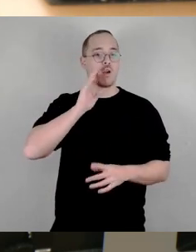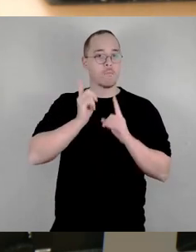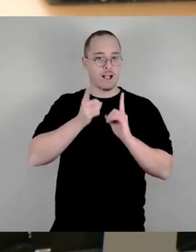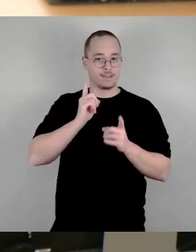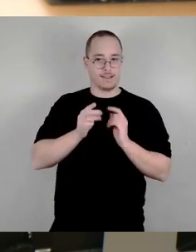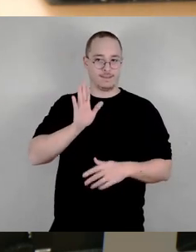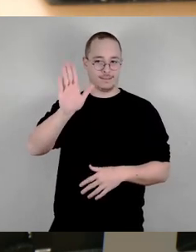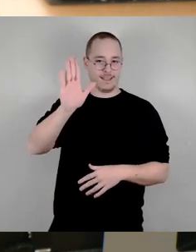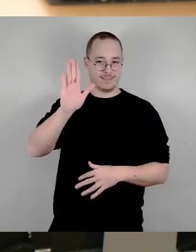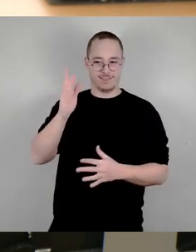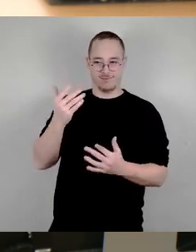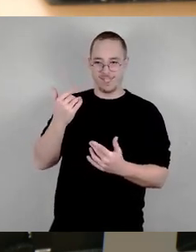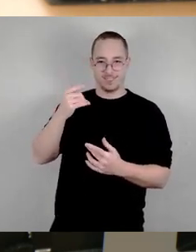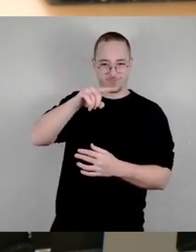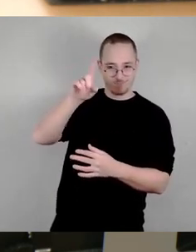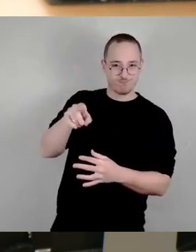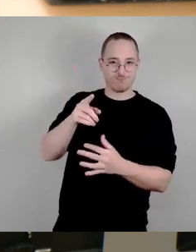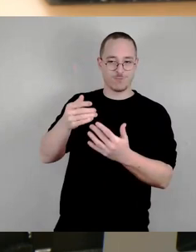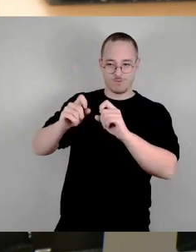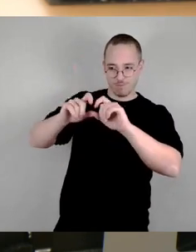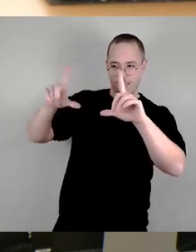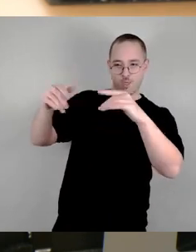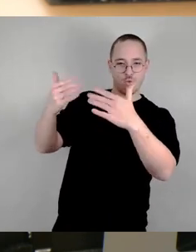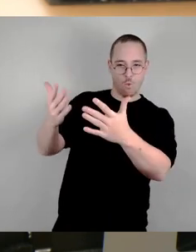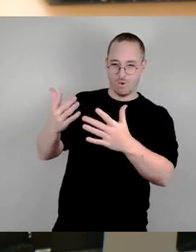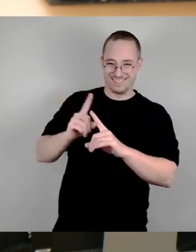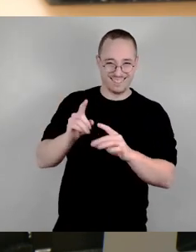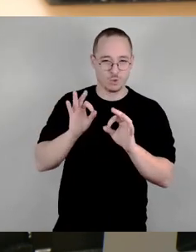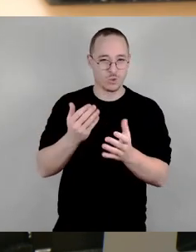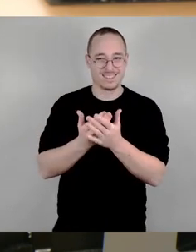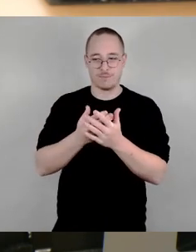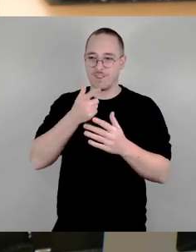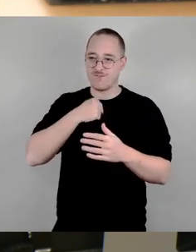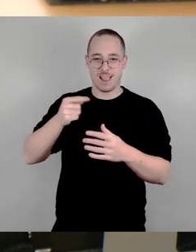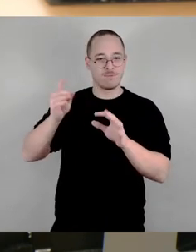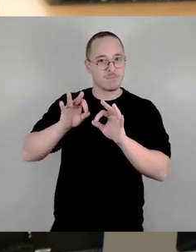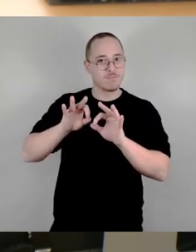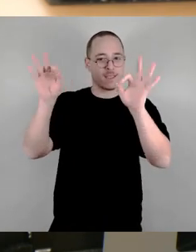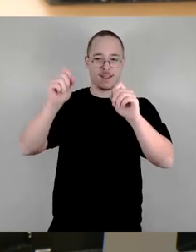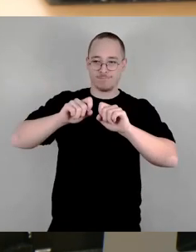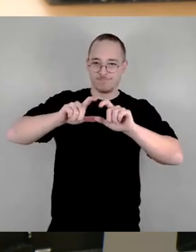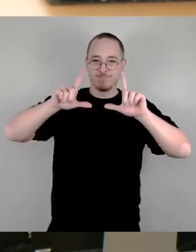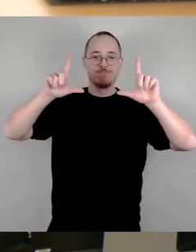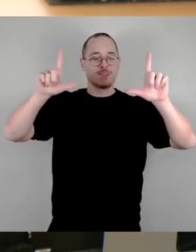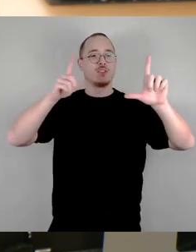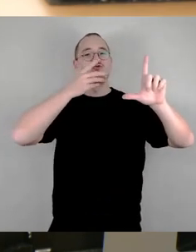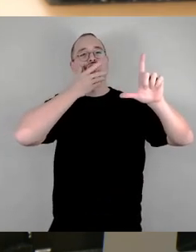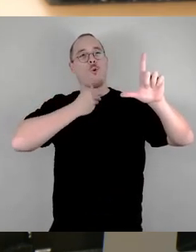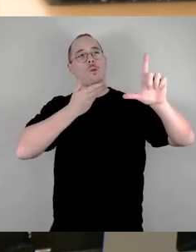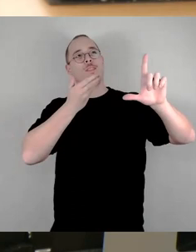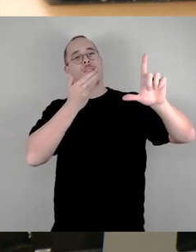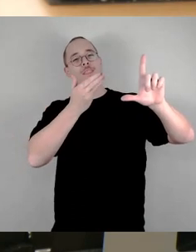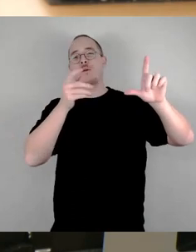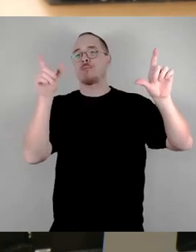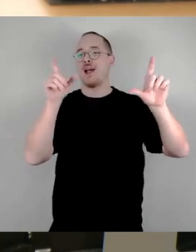Besten bestellt und deshalb dienen diese Partys dem Zweck, dieses Image aufzupolieren. Und wenn